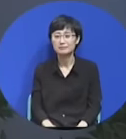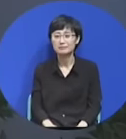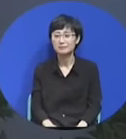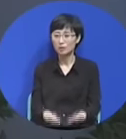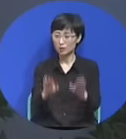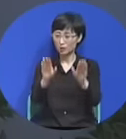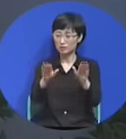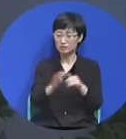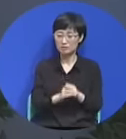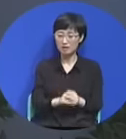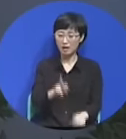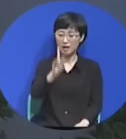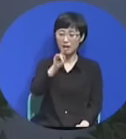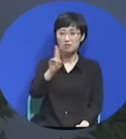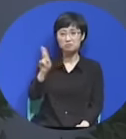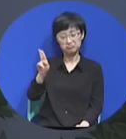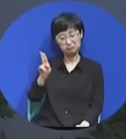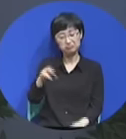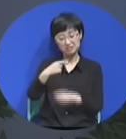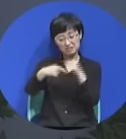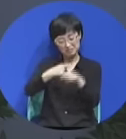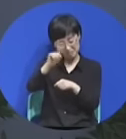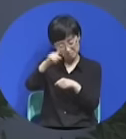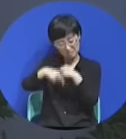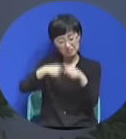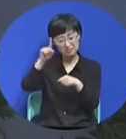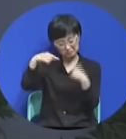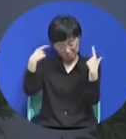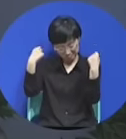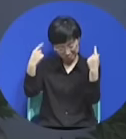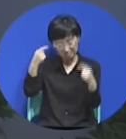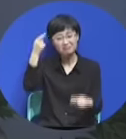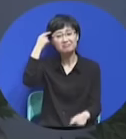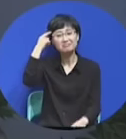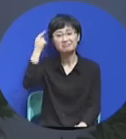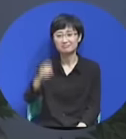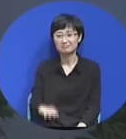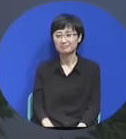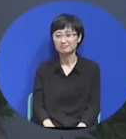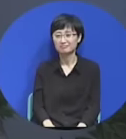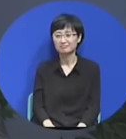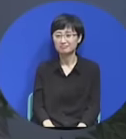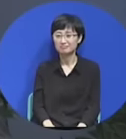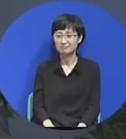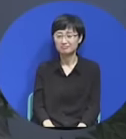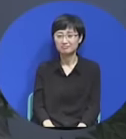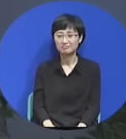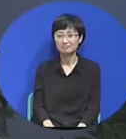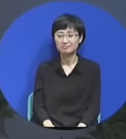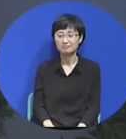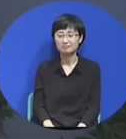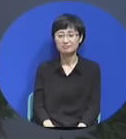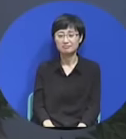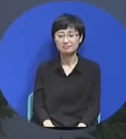오늘은 또 R.U 주일이구나. 뭐 그런 생각하겠죠.